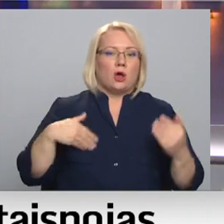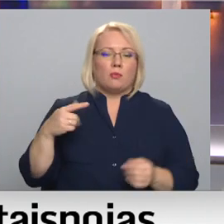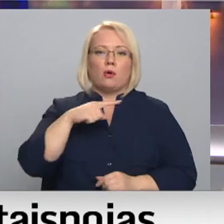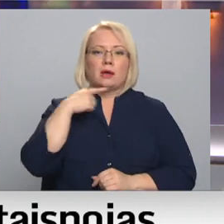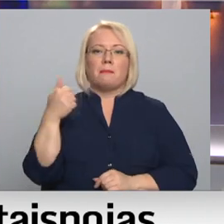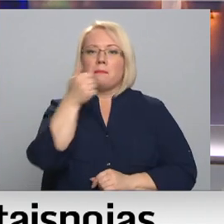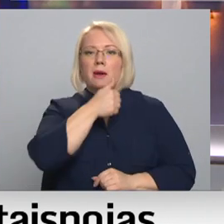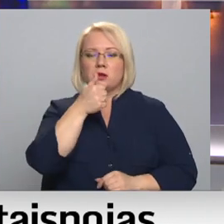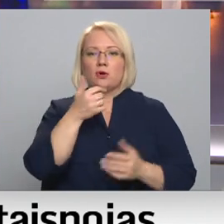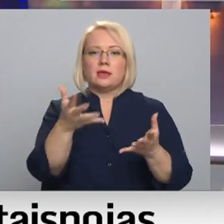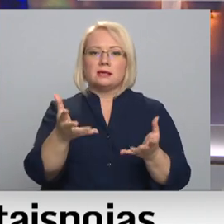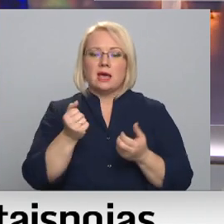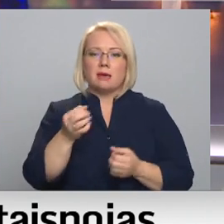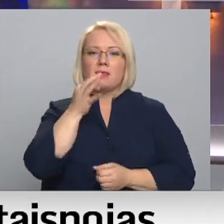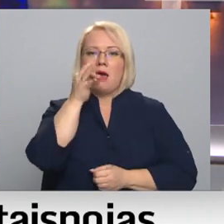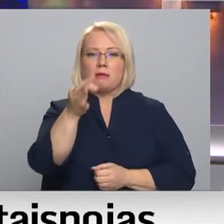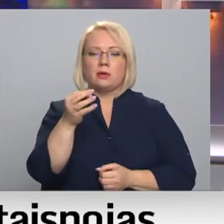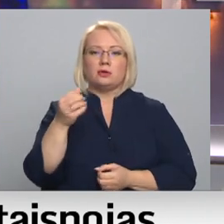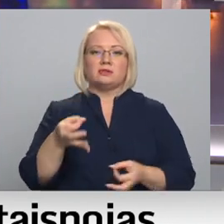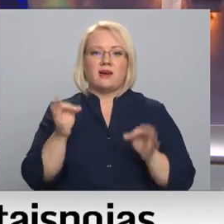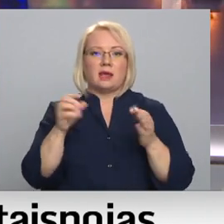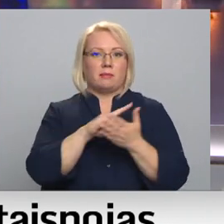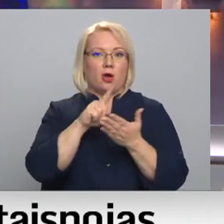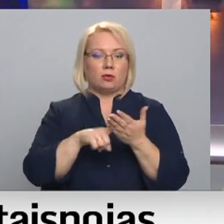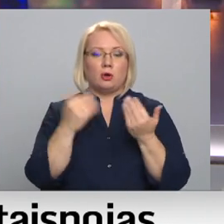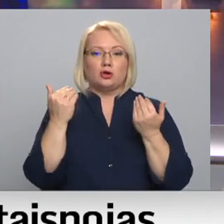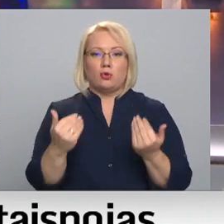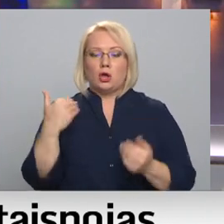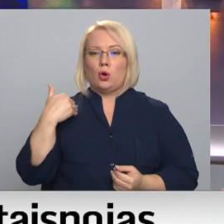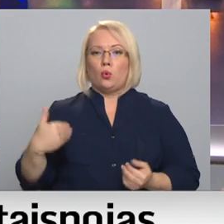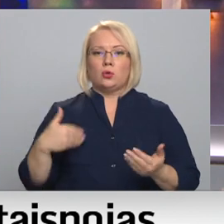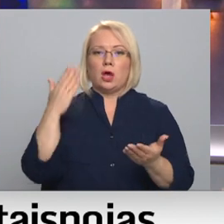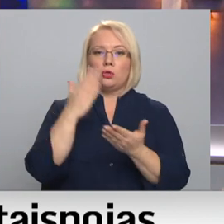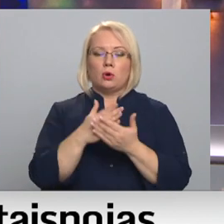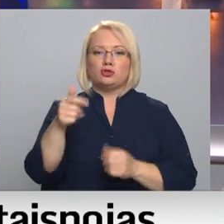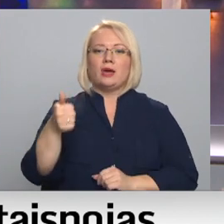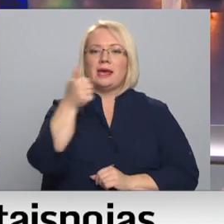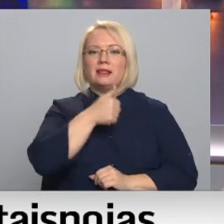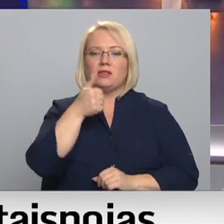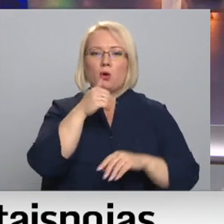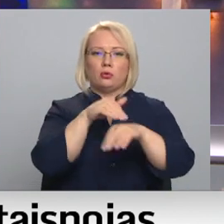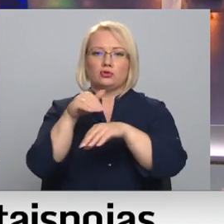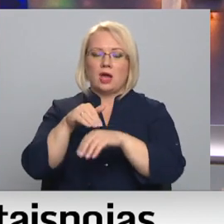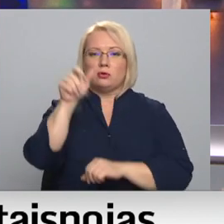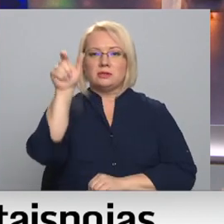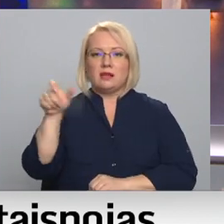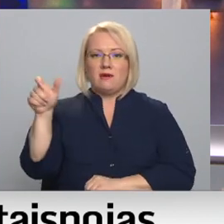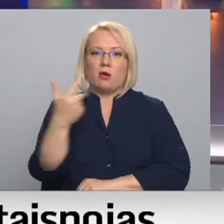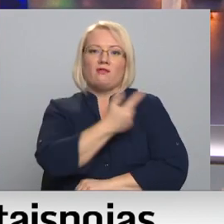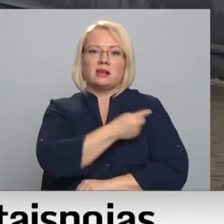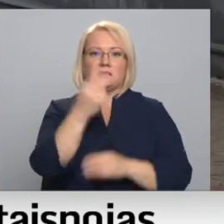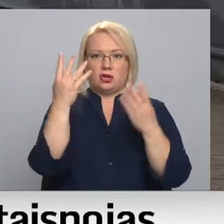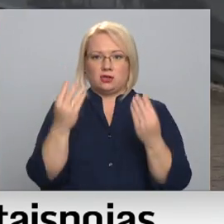personīgi saņemt atbildes uz svarīgiem jautājumiem. Šodien kuldīgā notika pirmā šo individuālu uzrunāto cilvēku vakcinēšanas diena.